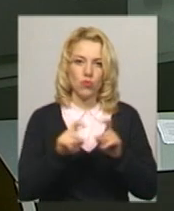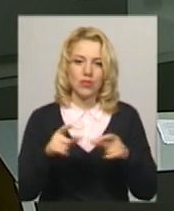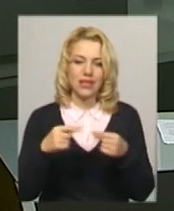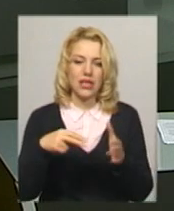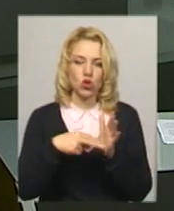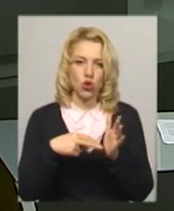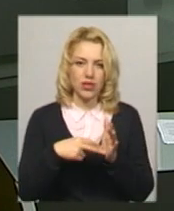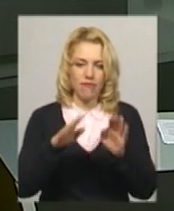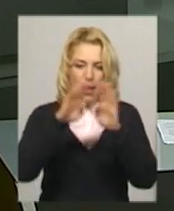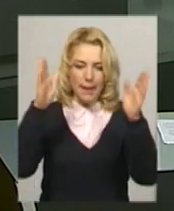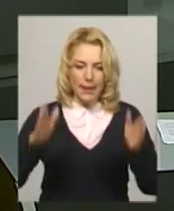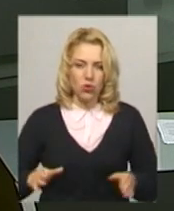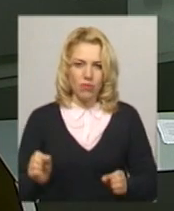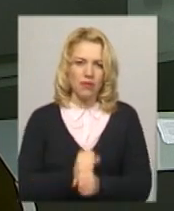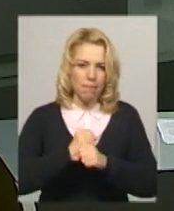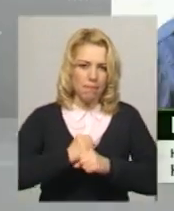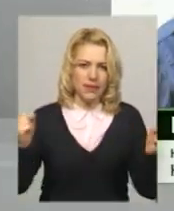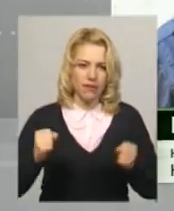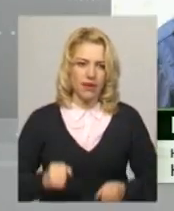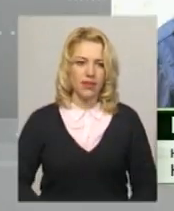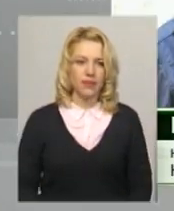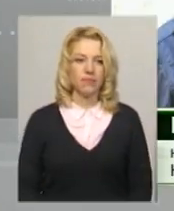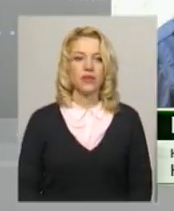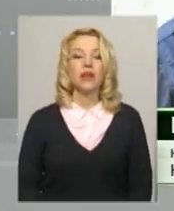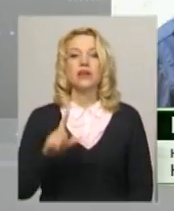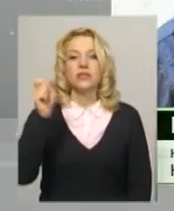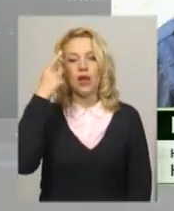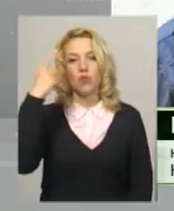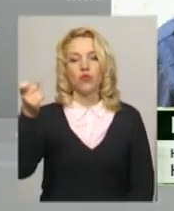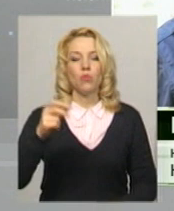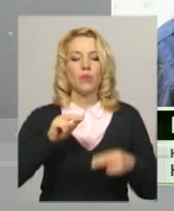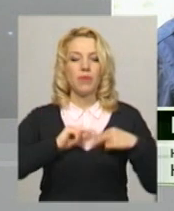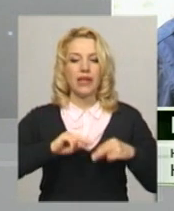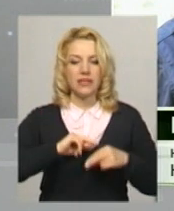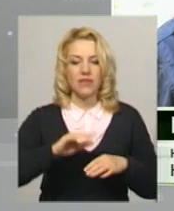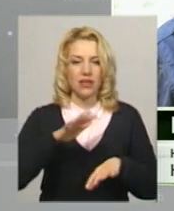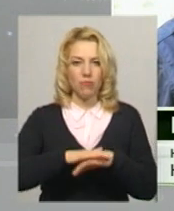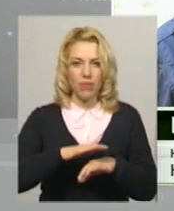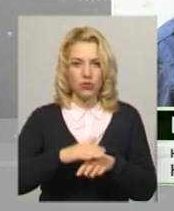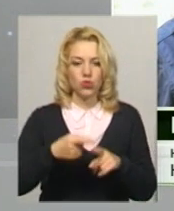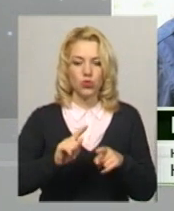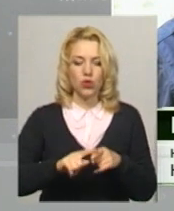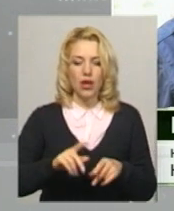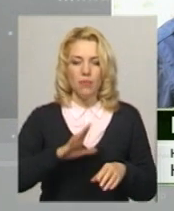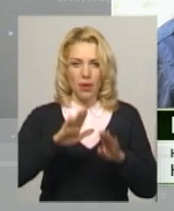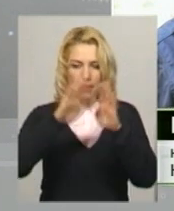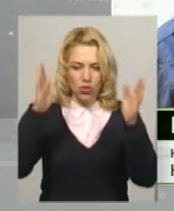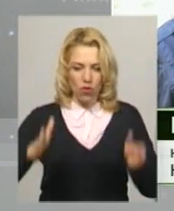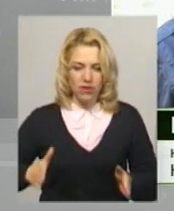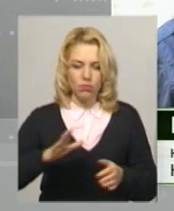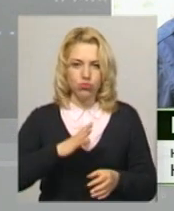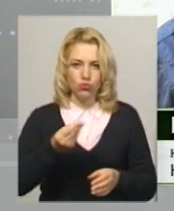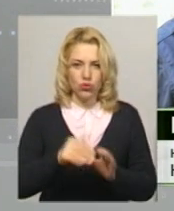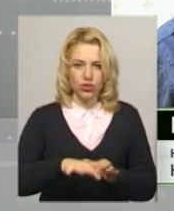стояв банкомат, та підірвали його. «За повідомленням працівників банку, з банкомату було викрадено кошти